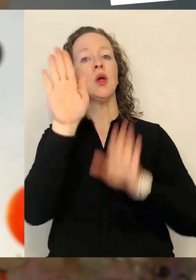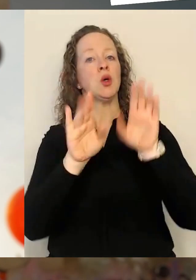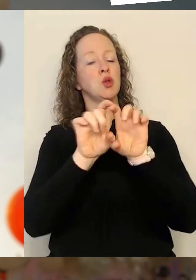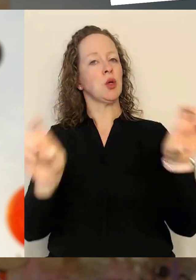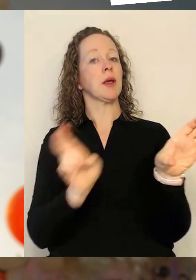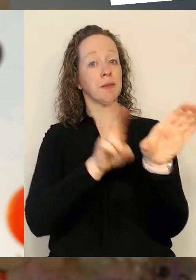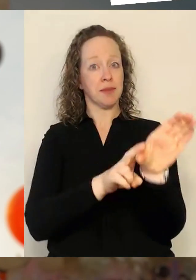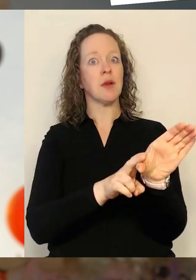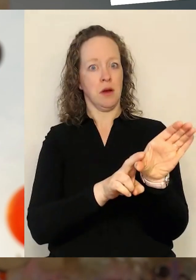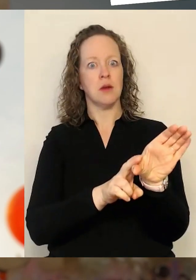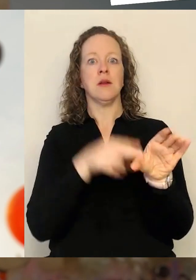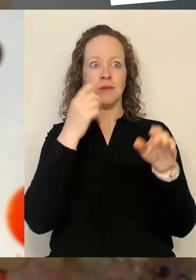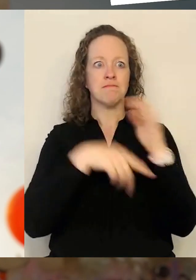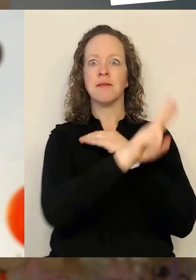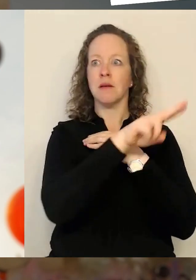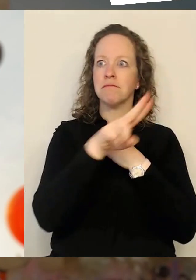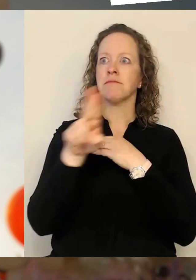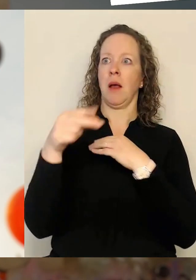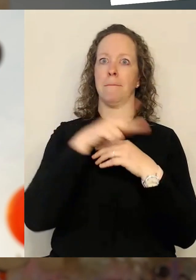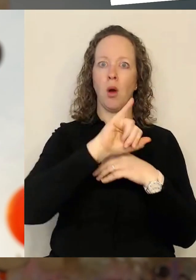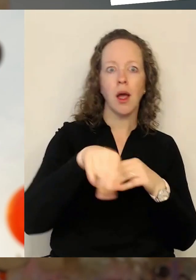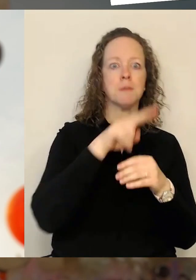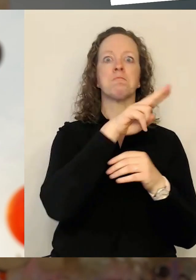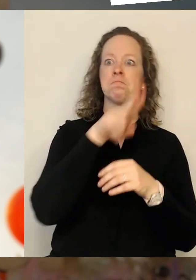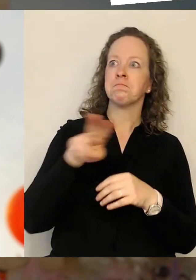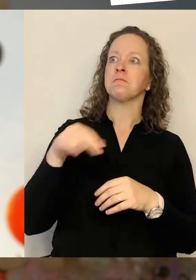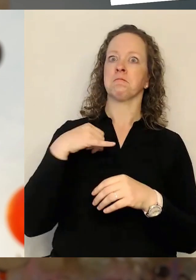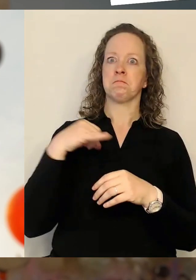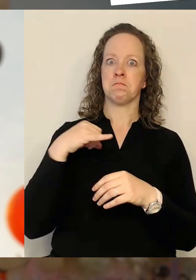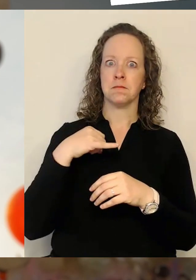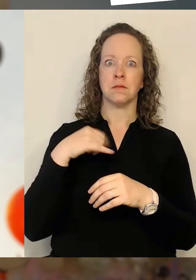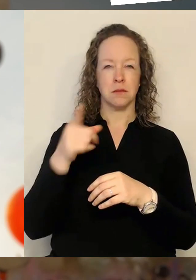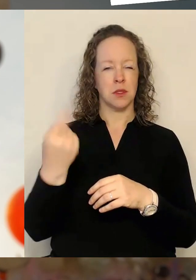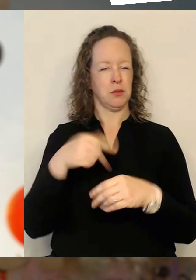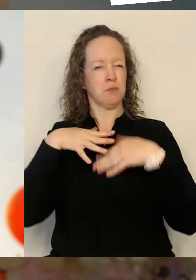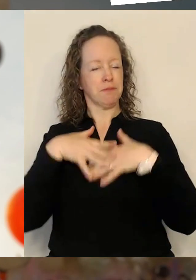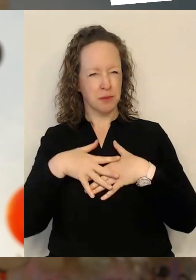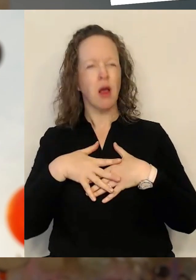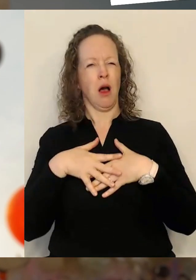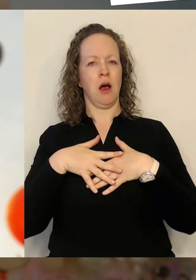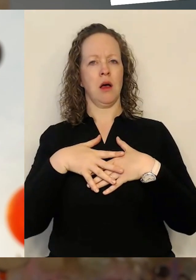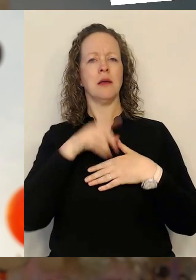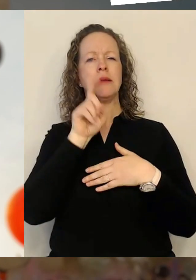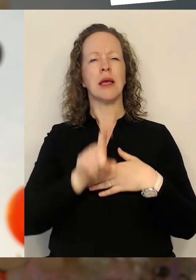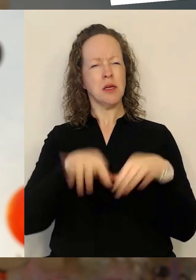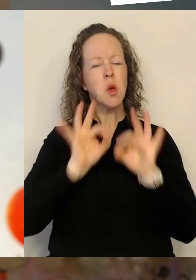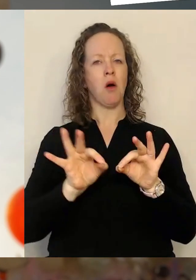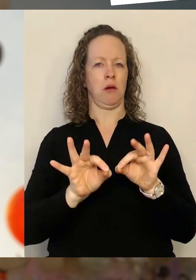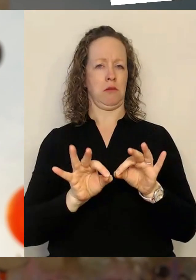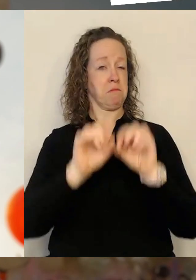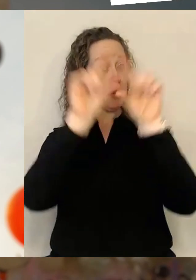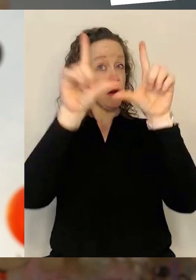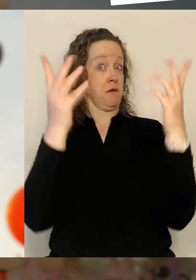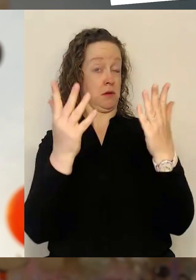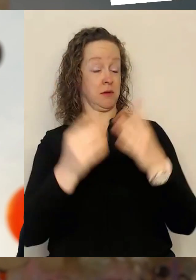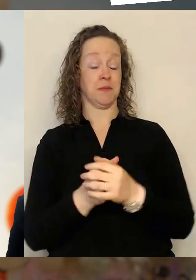glaube ich, noch mal viel im Hintergrund verstehen können, was Digitalisierung wirklich konkret bedeutet. Und nun gibt es unter eigentlich lauter